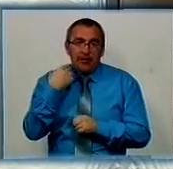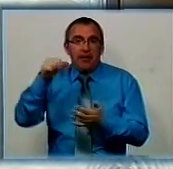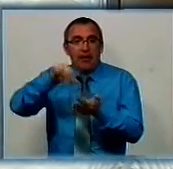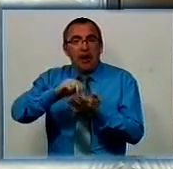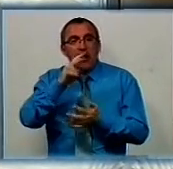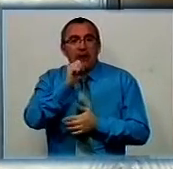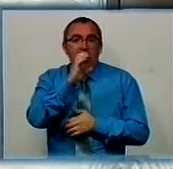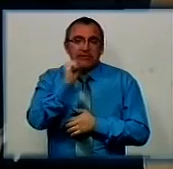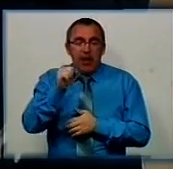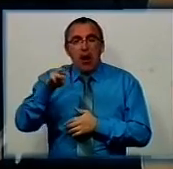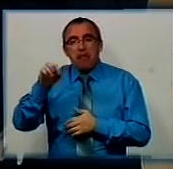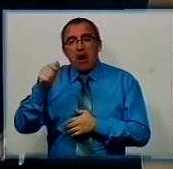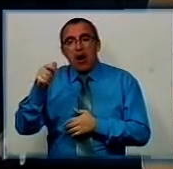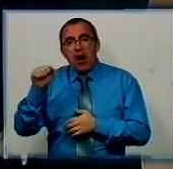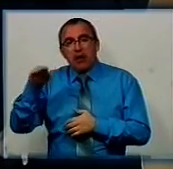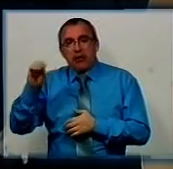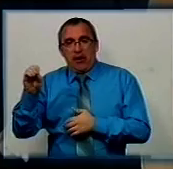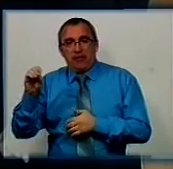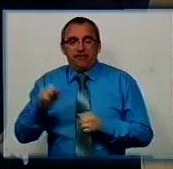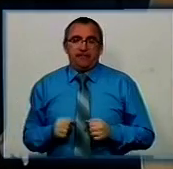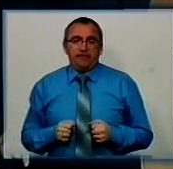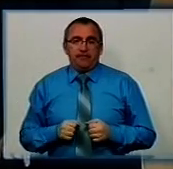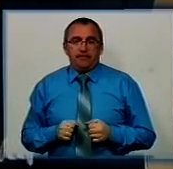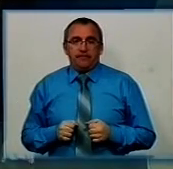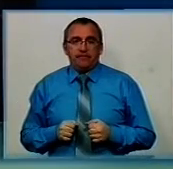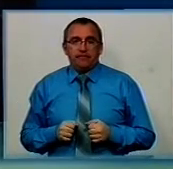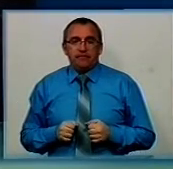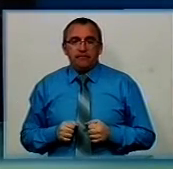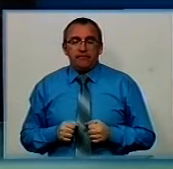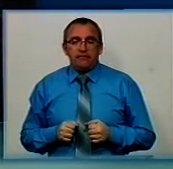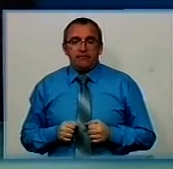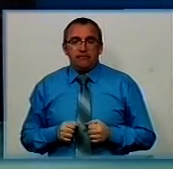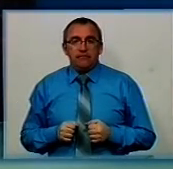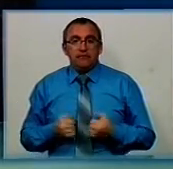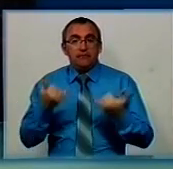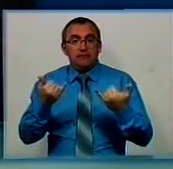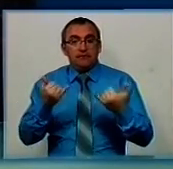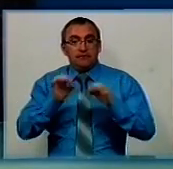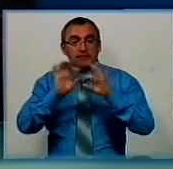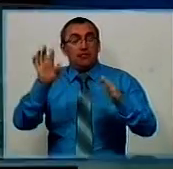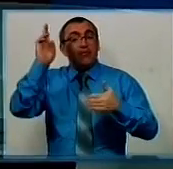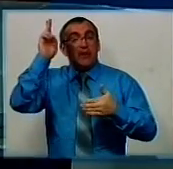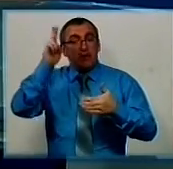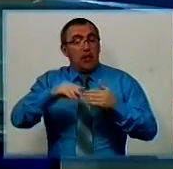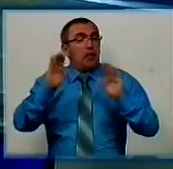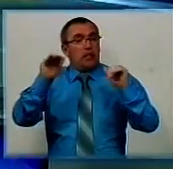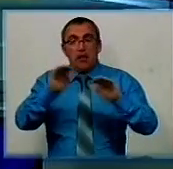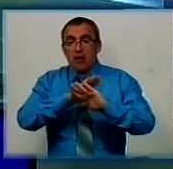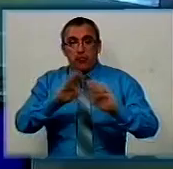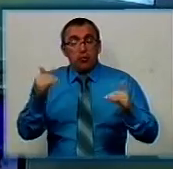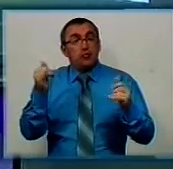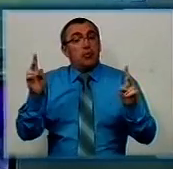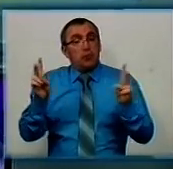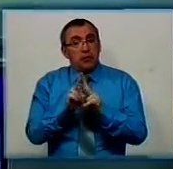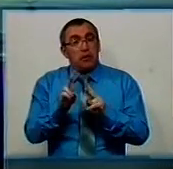НАСА та МАГТЕ. Ольга Слірук, Іван Фоміченко. День за днем. Цим випуск новин завершуємо, однак не прощаюся. Ми сьогодні